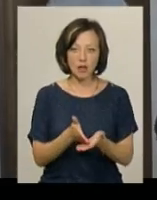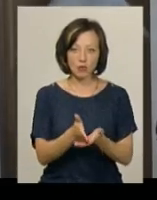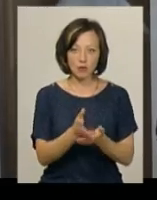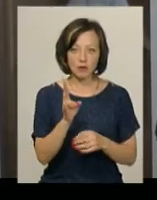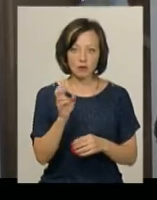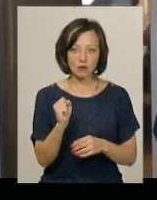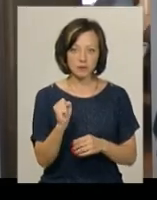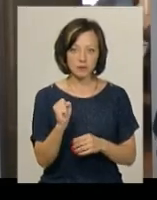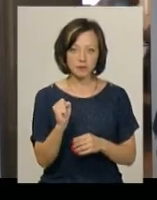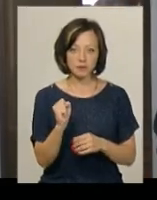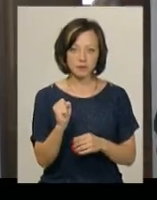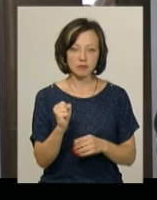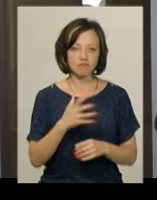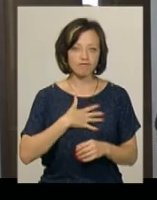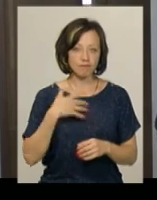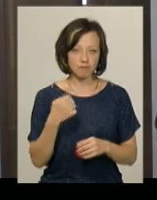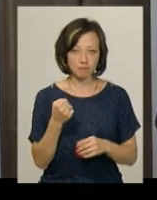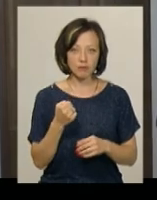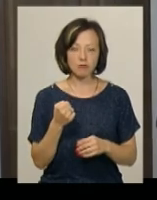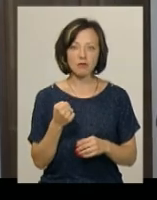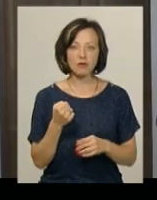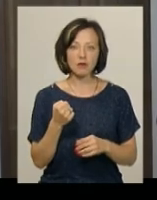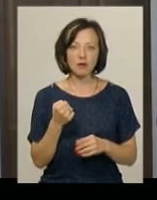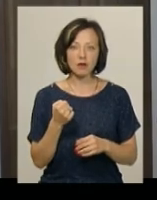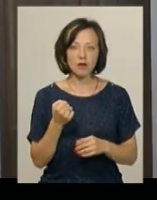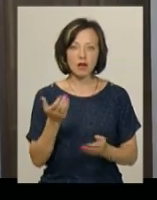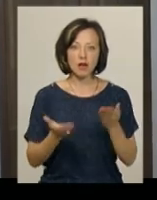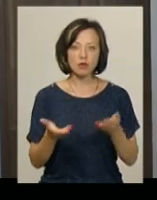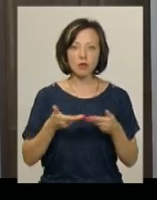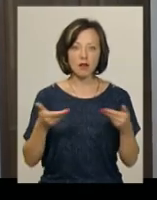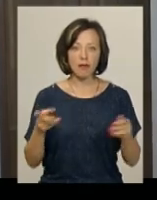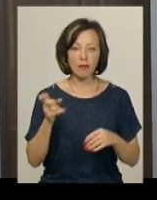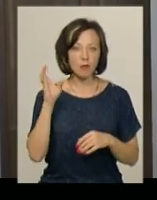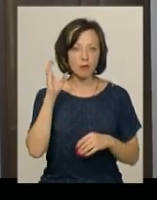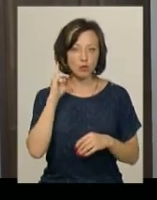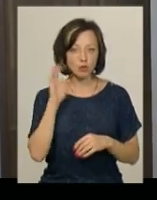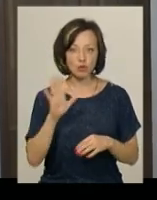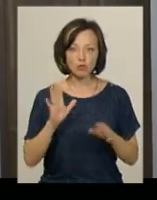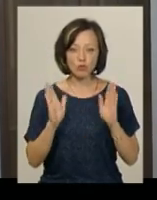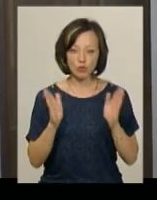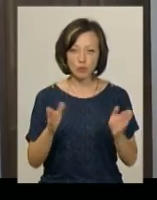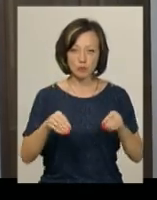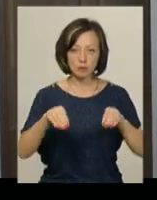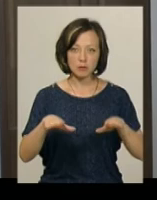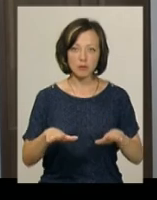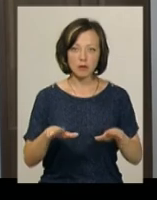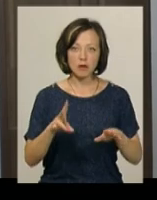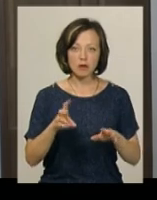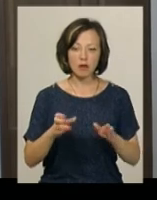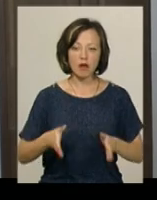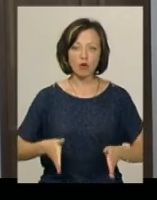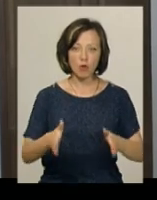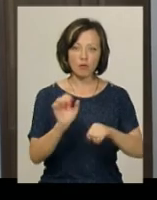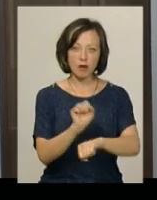воєвничо, скажімо так. Якщо нас не почують, будемо, звичайно, виходити на трасу,